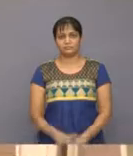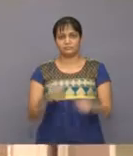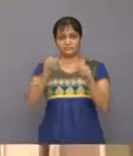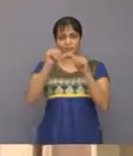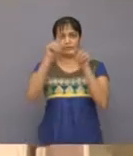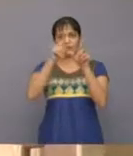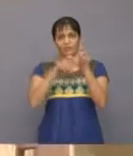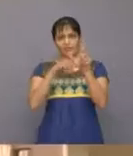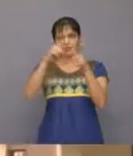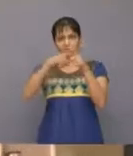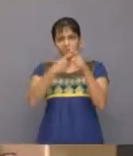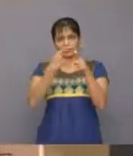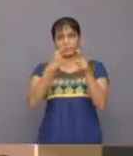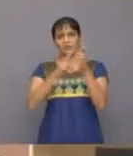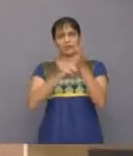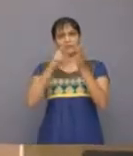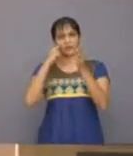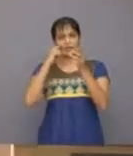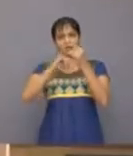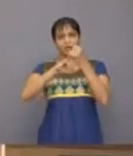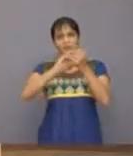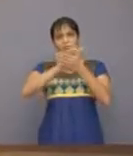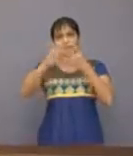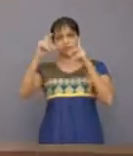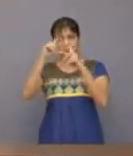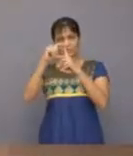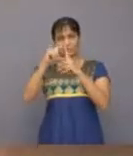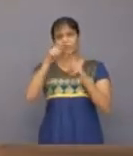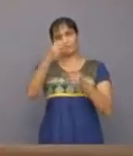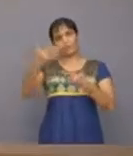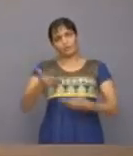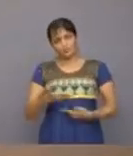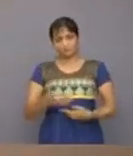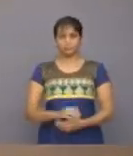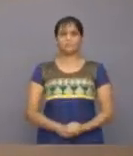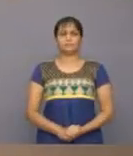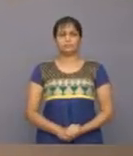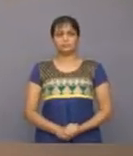अलियावर जंग, राश्ट्रिया वाग एवं श्रवन दिव्यांजन संसान में आपका तौरत है